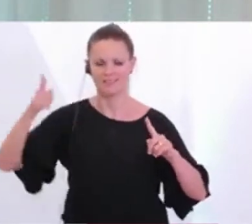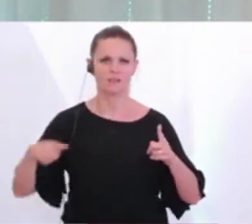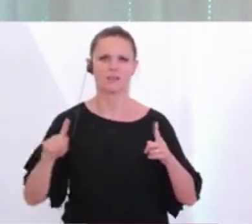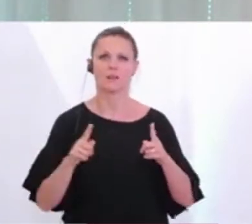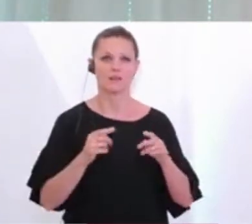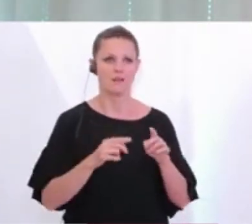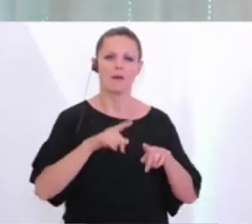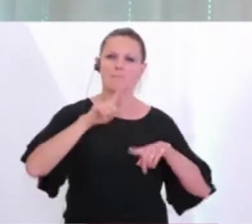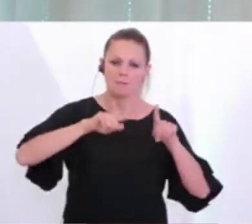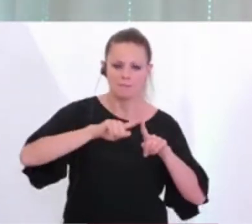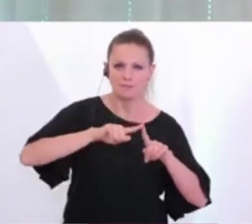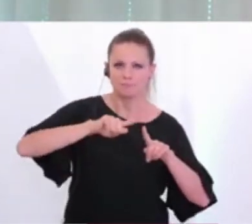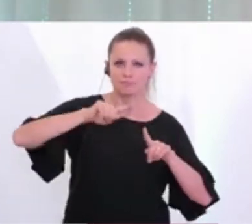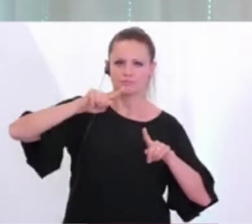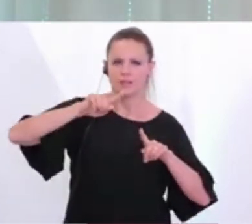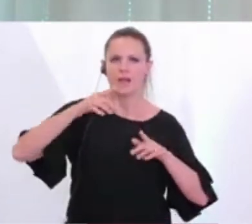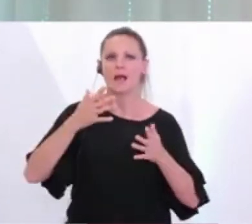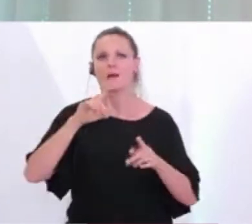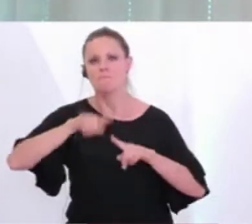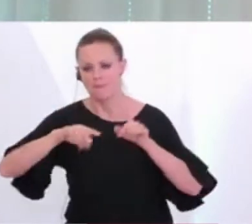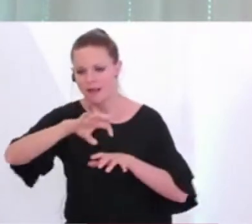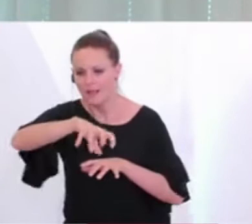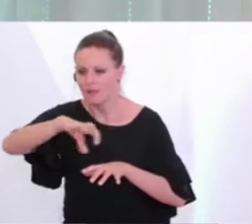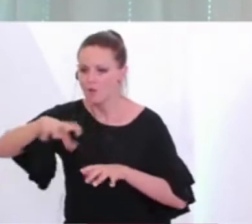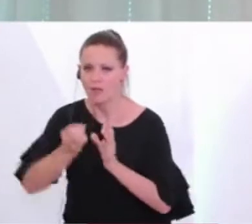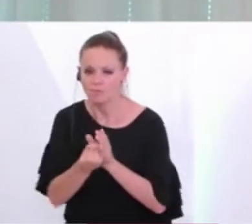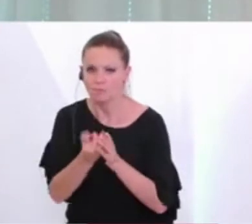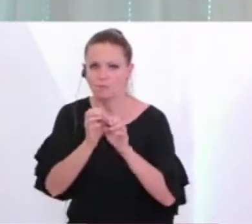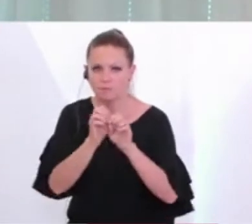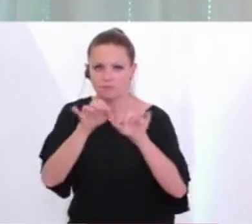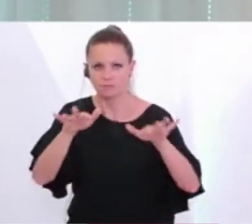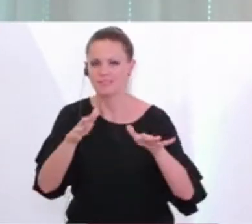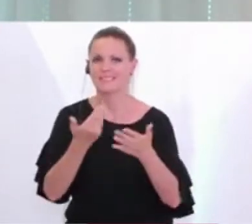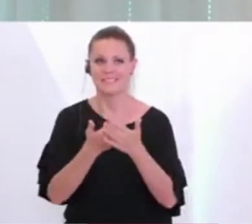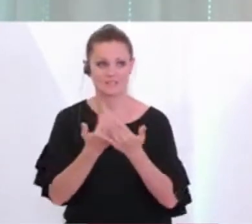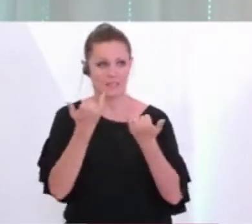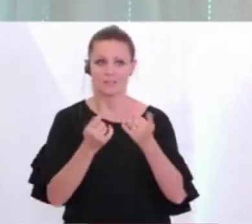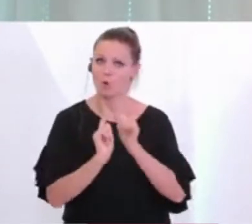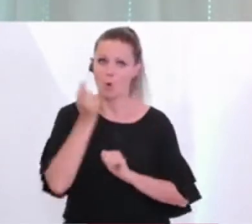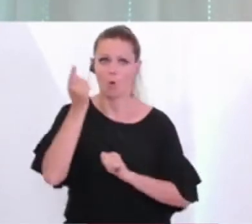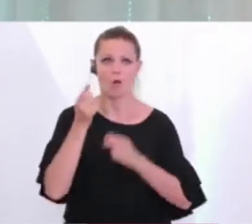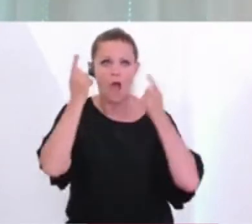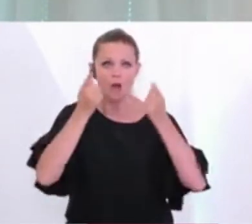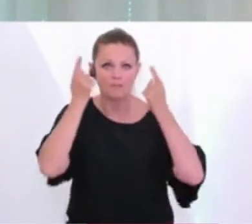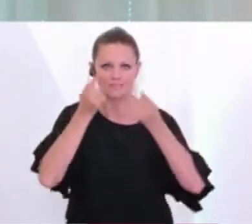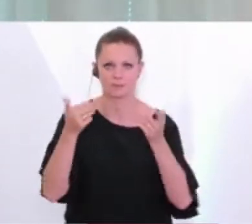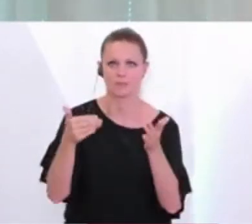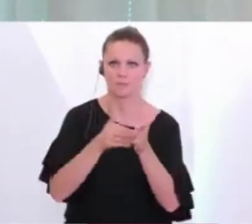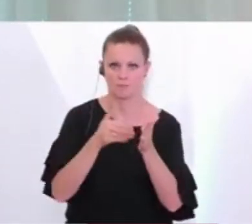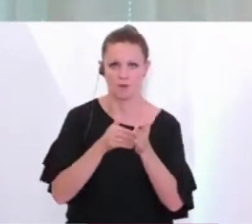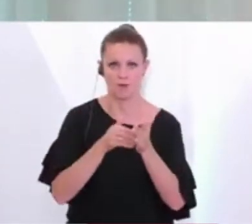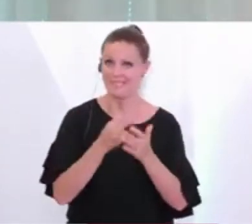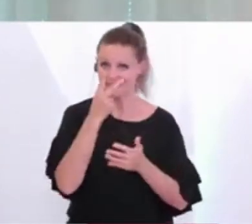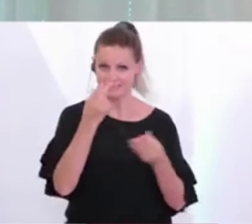Ausbrüche gibt. Das war zu erwarten, aber für uns ist entscheidend, in dieser Phase höchst aufmerksam zu sein. Überall dort, wo wir sehen,